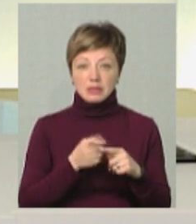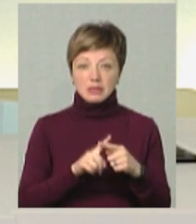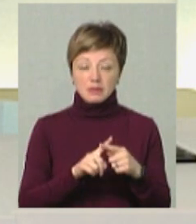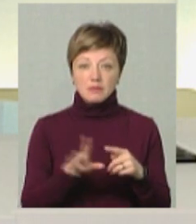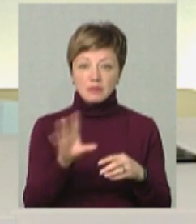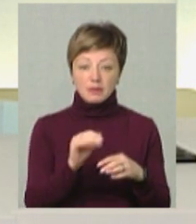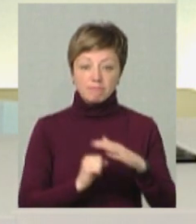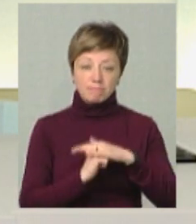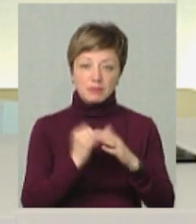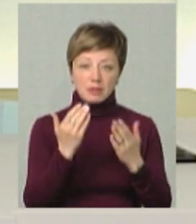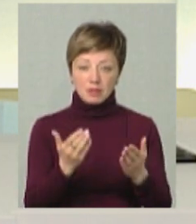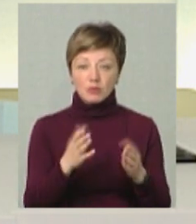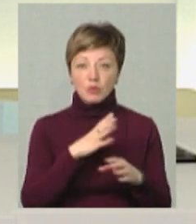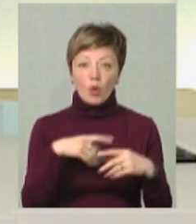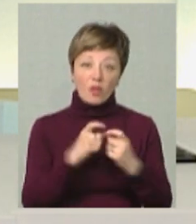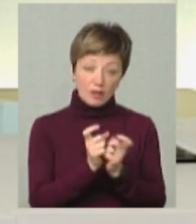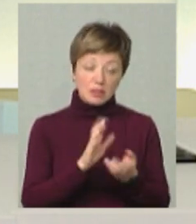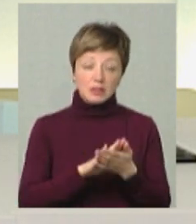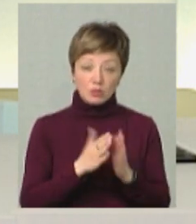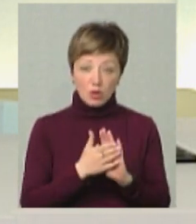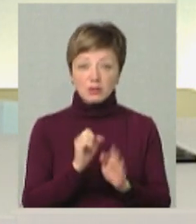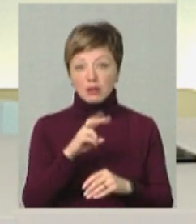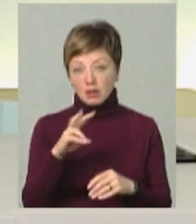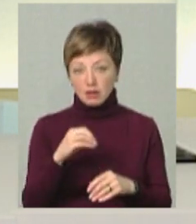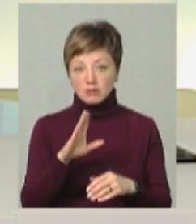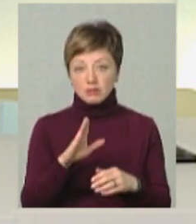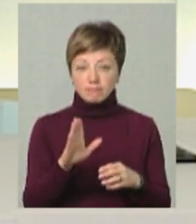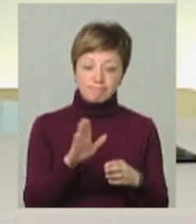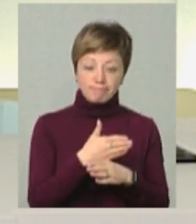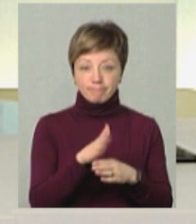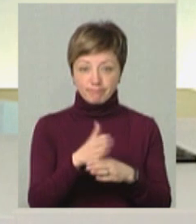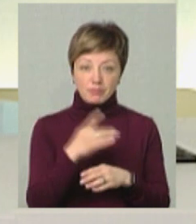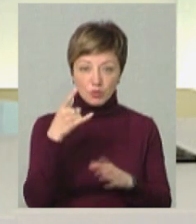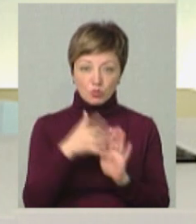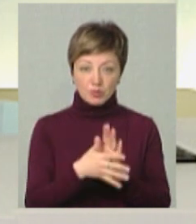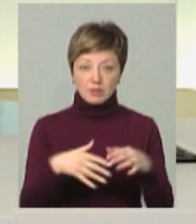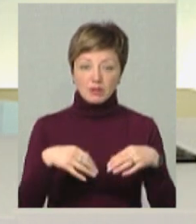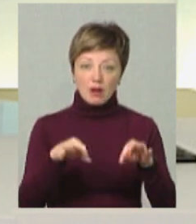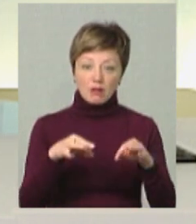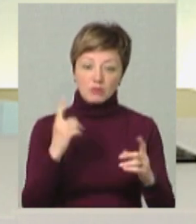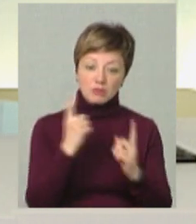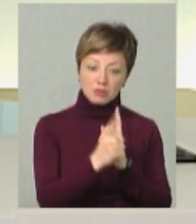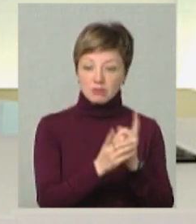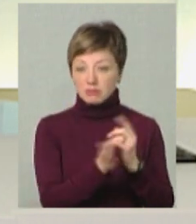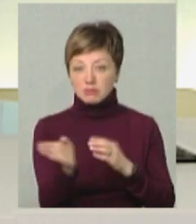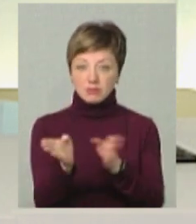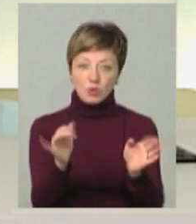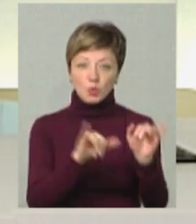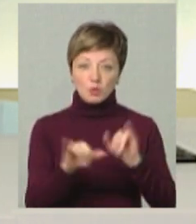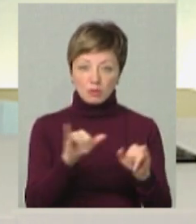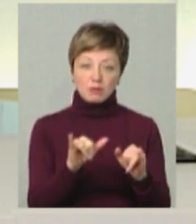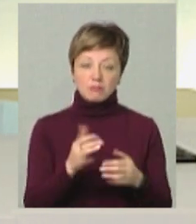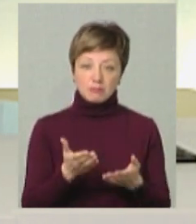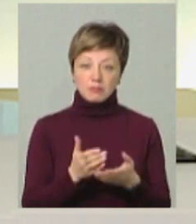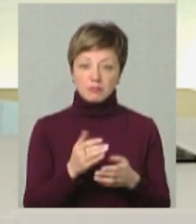трималося на них, якби, були і конфліктні ситуації, але ми десь фільтрували, розуміло, що цей транспорт має йти так, цей так, тому, якби,